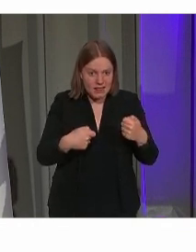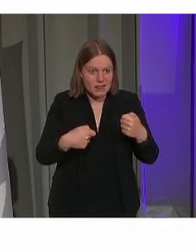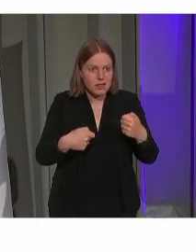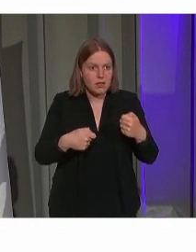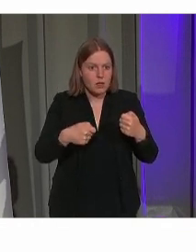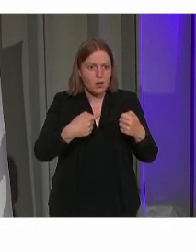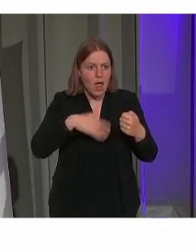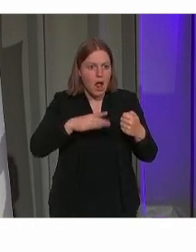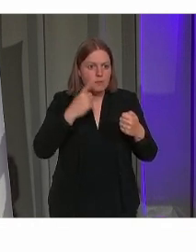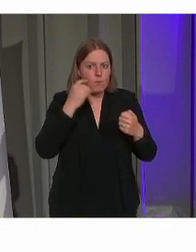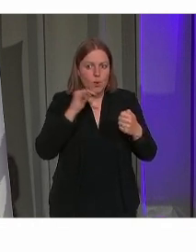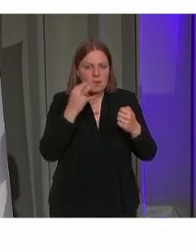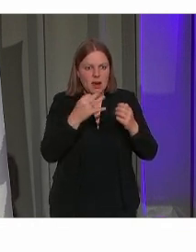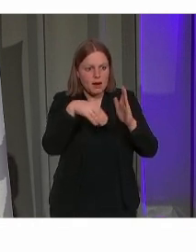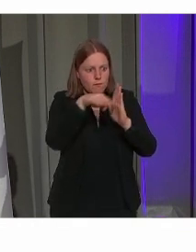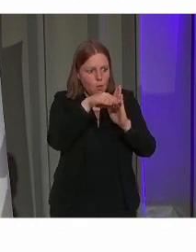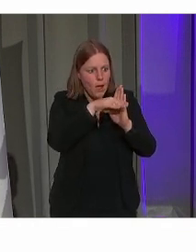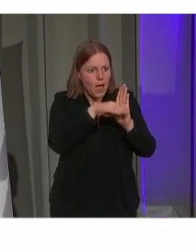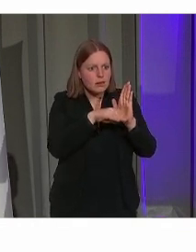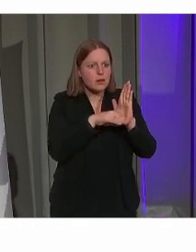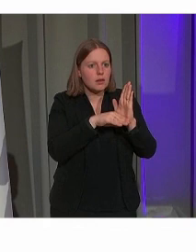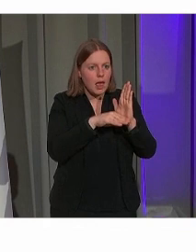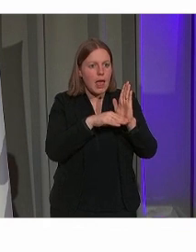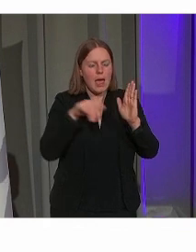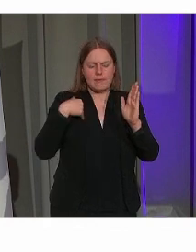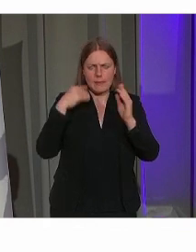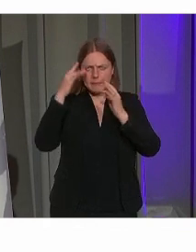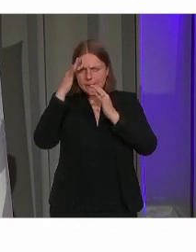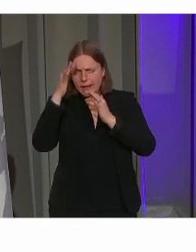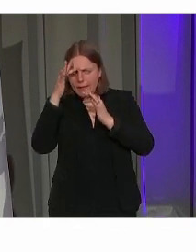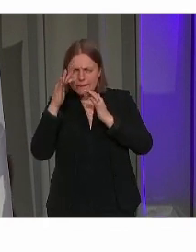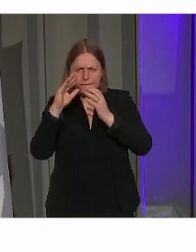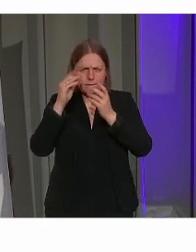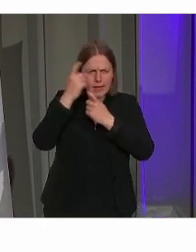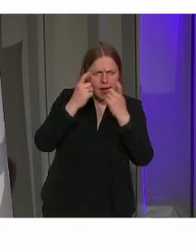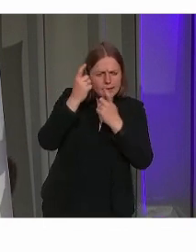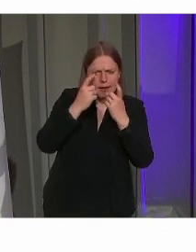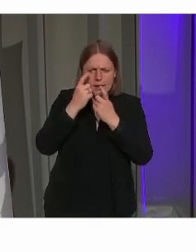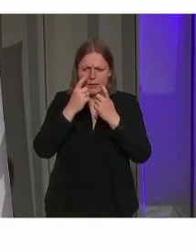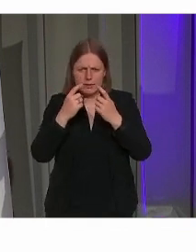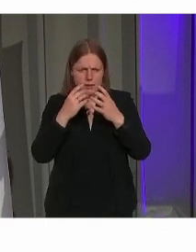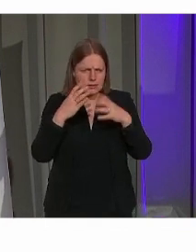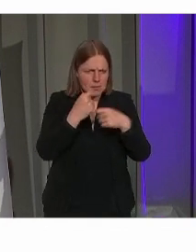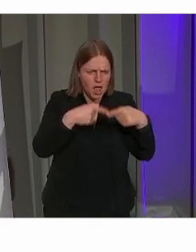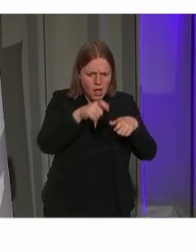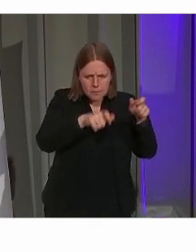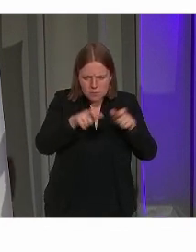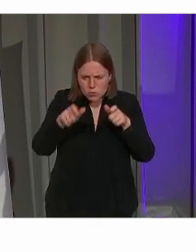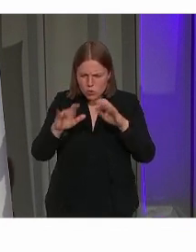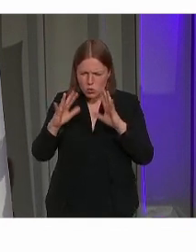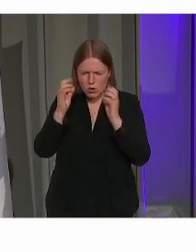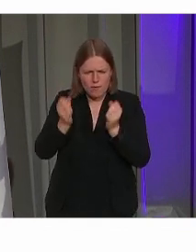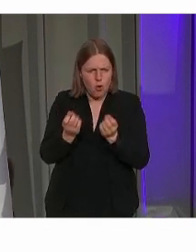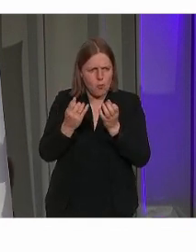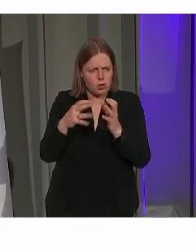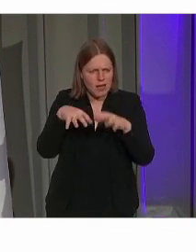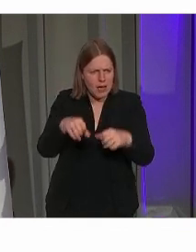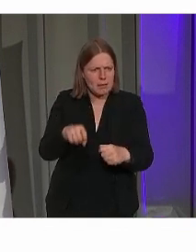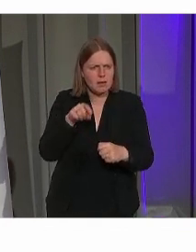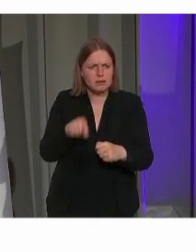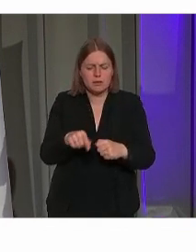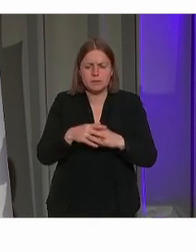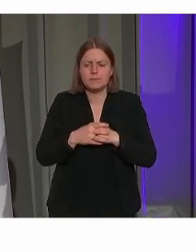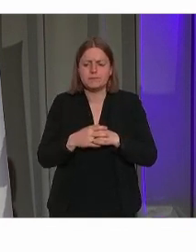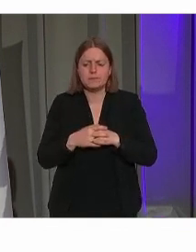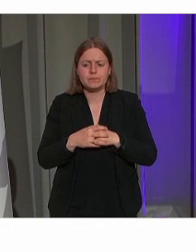voorwaarde. En ten tweede wordt er creatief nagedacht met alle partijen bij de uitvoering. Nog